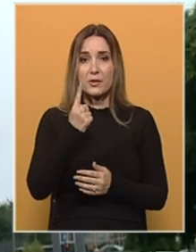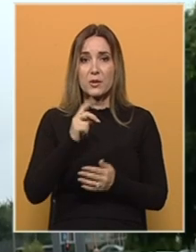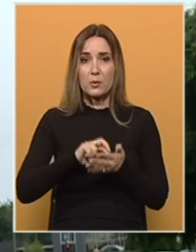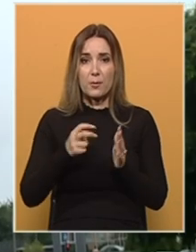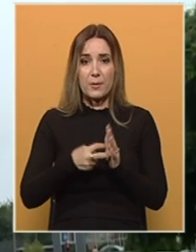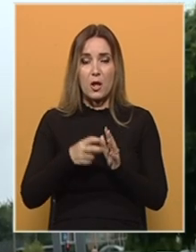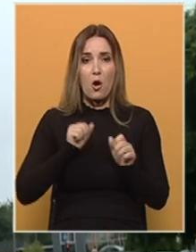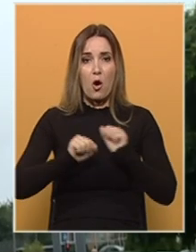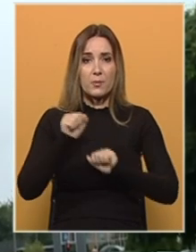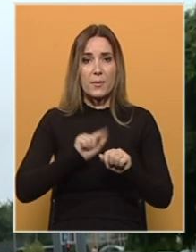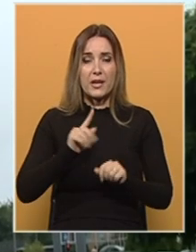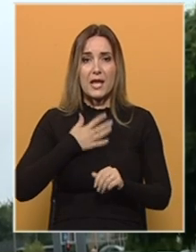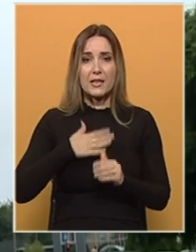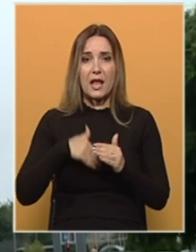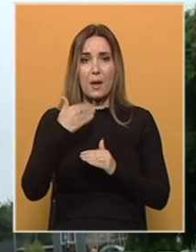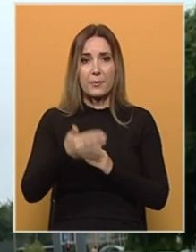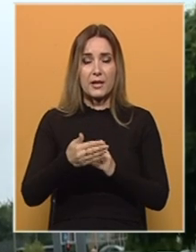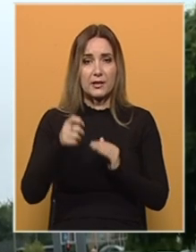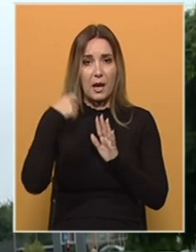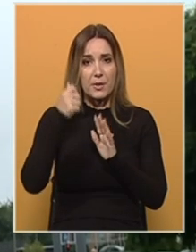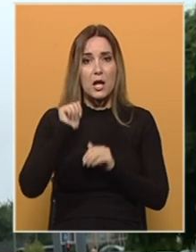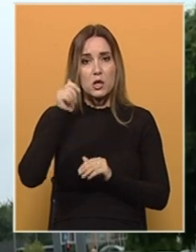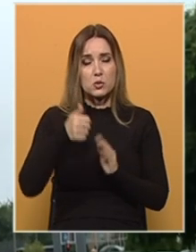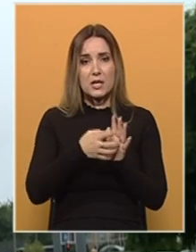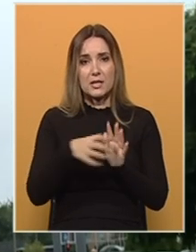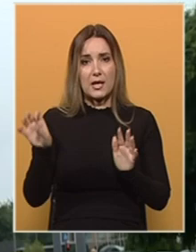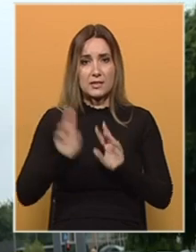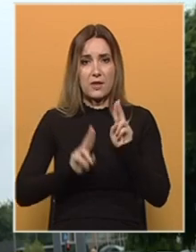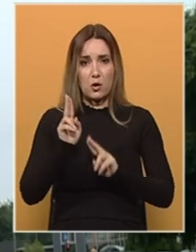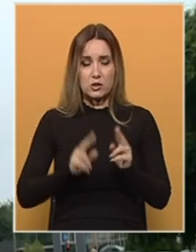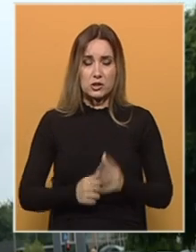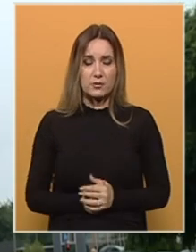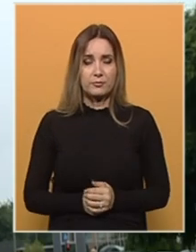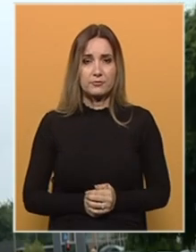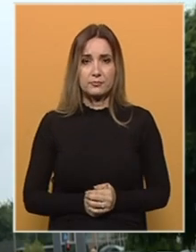htjela pred kamere. Ročište se nastavlja sutra, a planirana su tri svjedoka tužilaštva BiH.